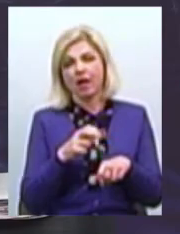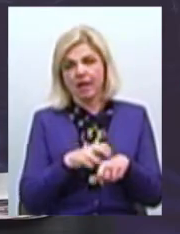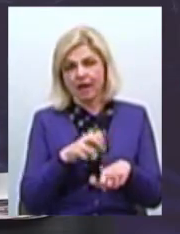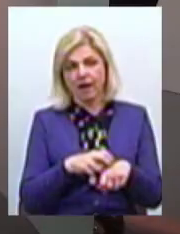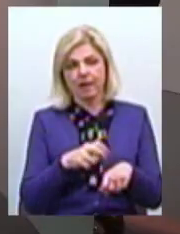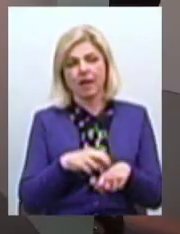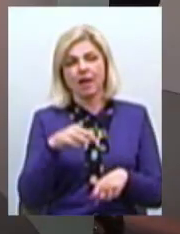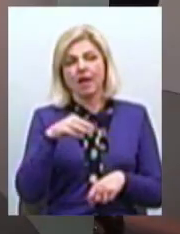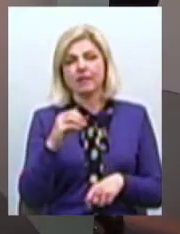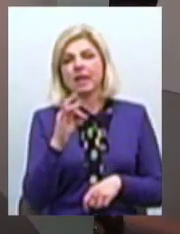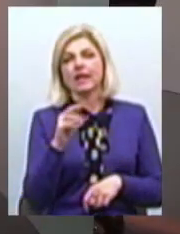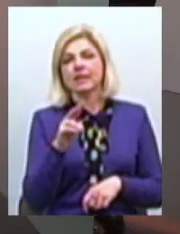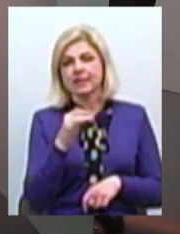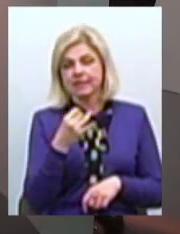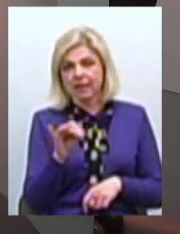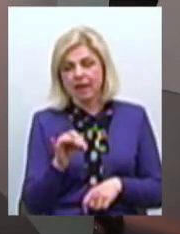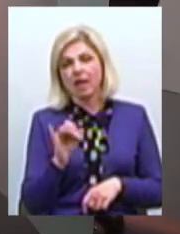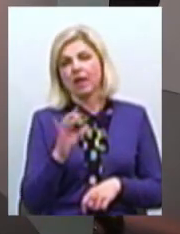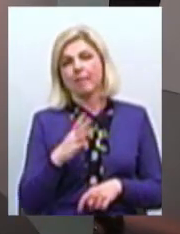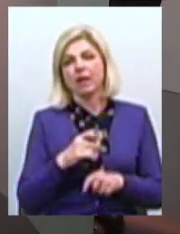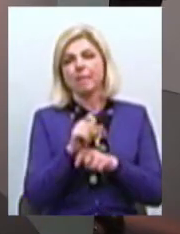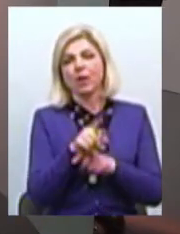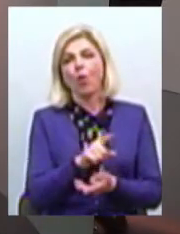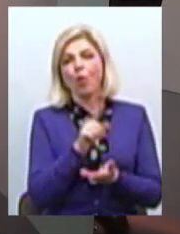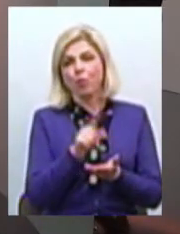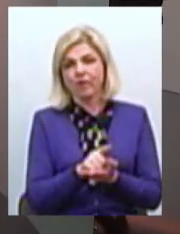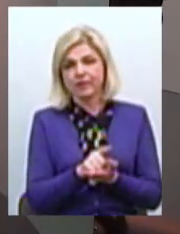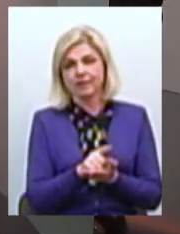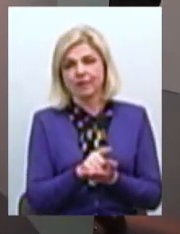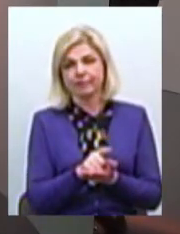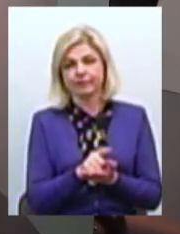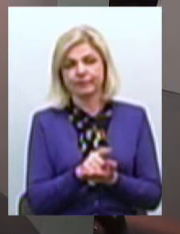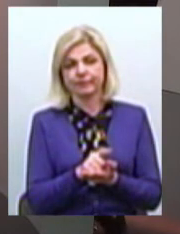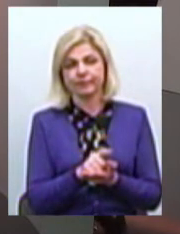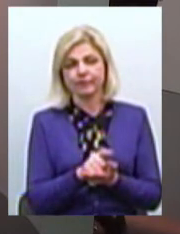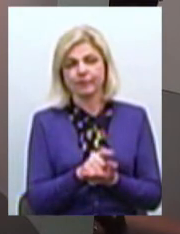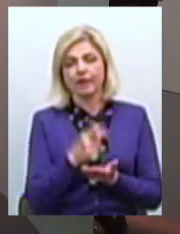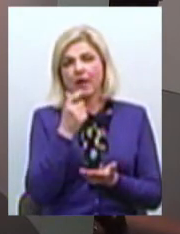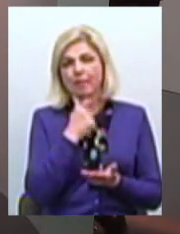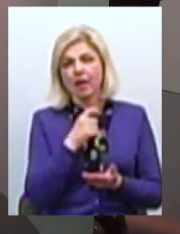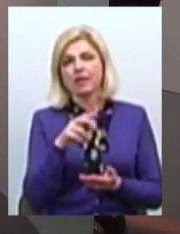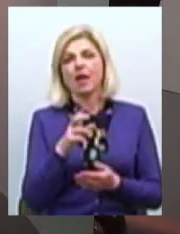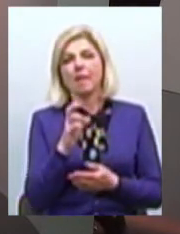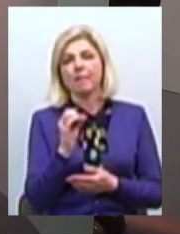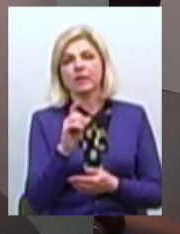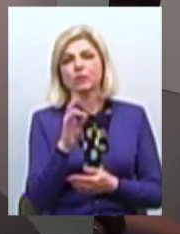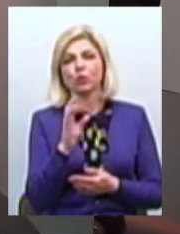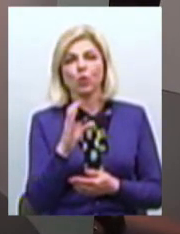були вже коли був призначений виконуючий обов'язки пан Безносенко І